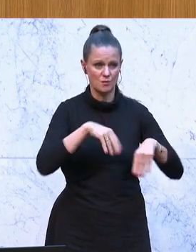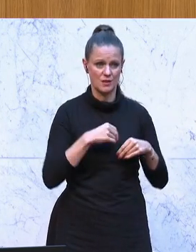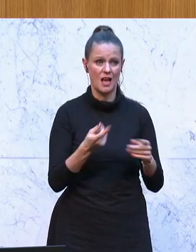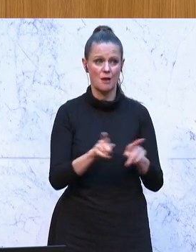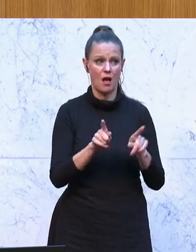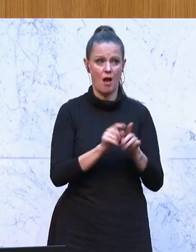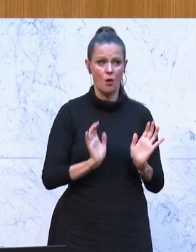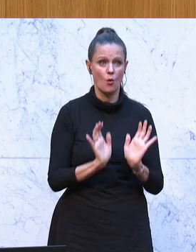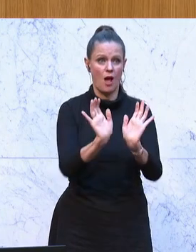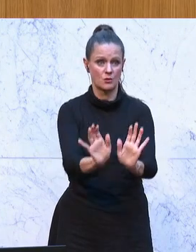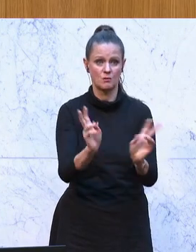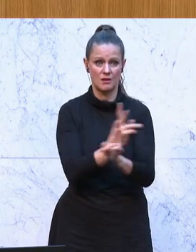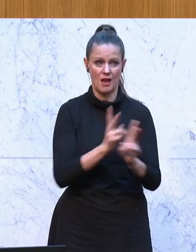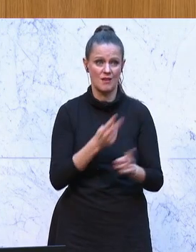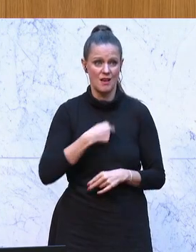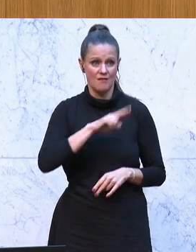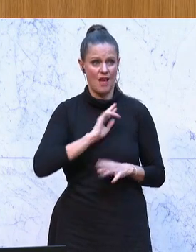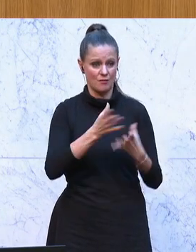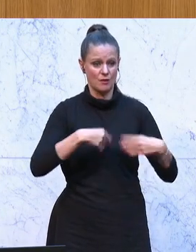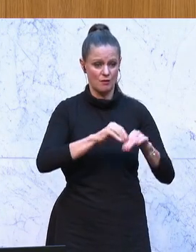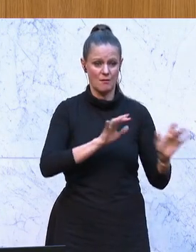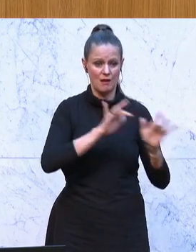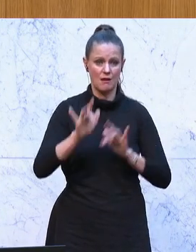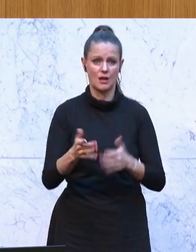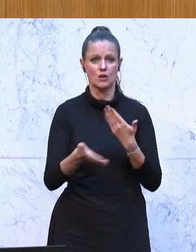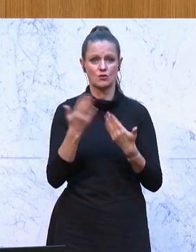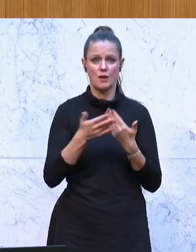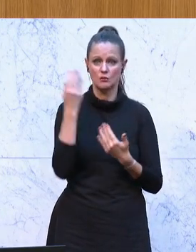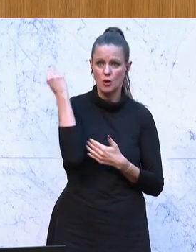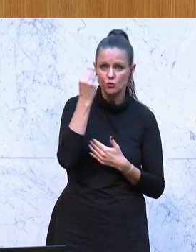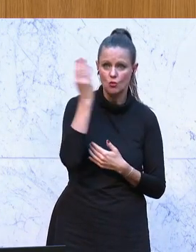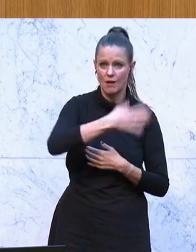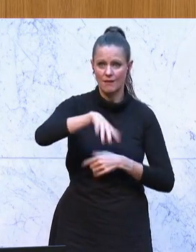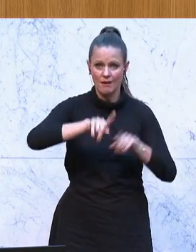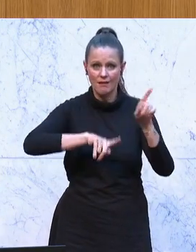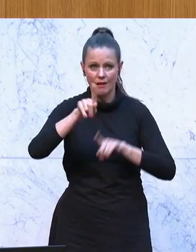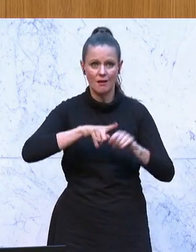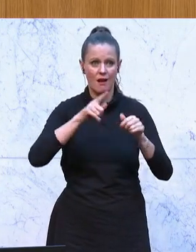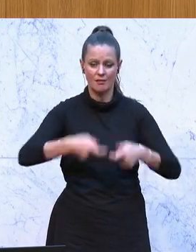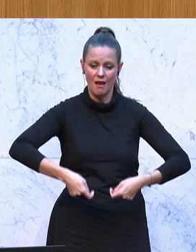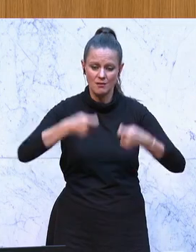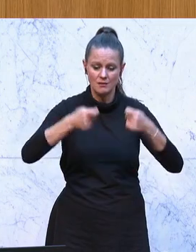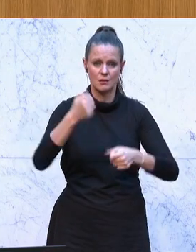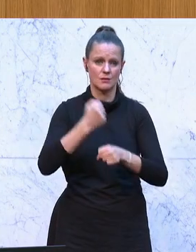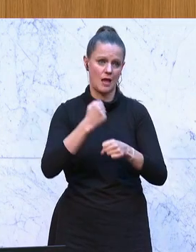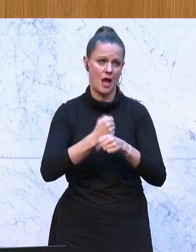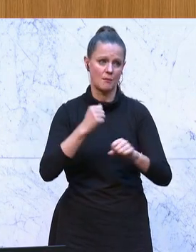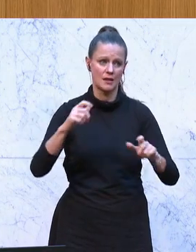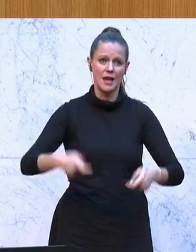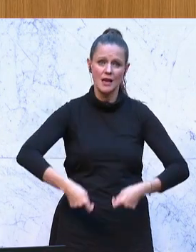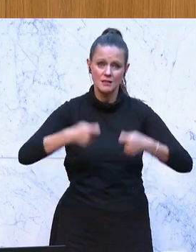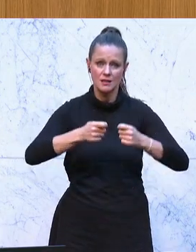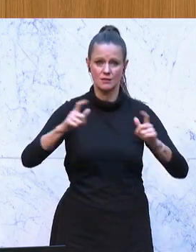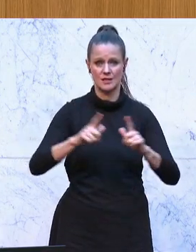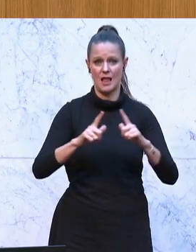auch nicht abschirmen können. Und eine Verantwortung in der Familie ist, wenn man an Schule, Kindergärten und so weiter denkt, Erziehungsarbeit oder Erziehungsleistung